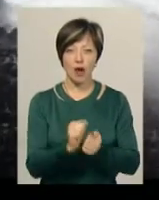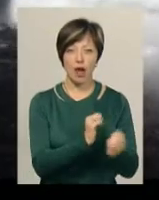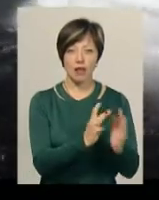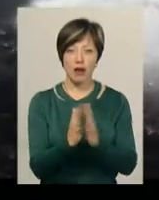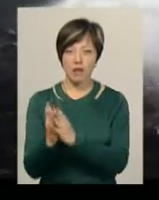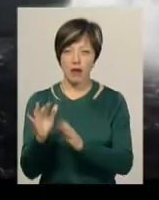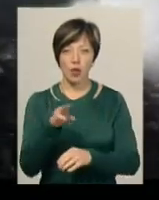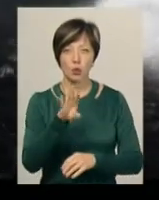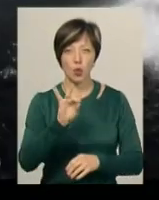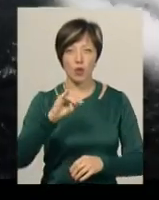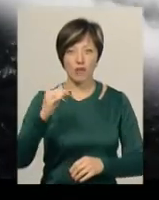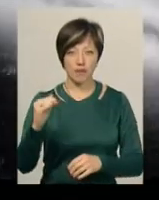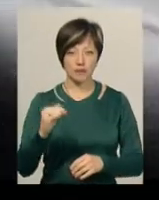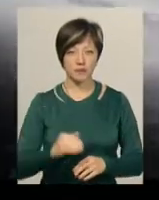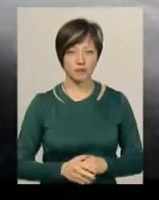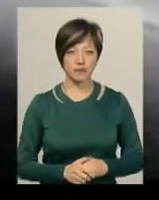та торф'яники.